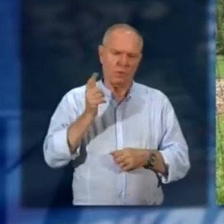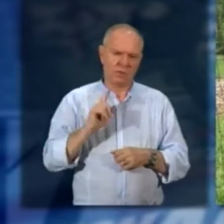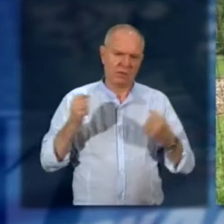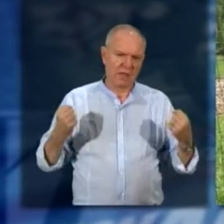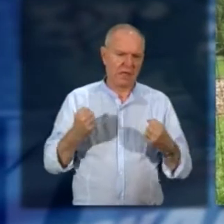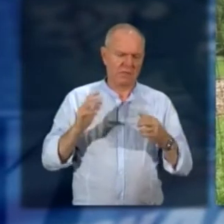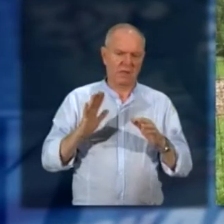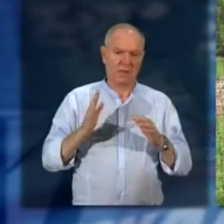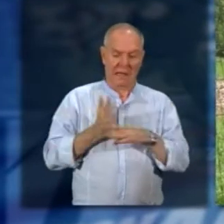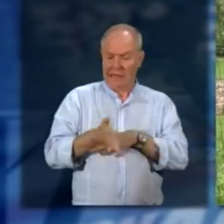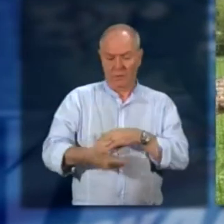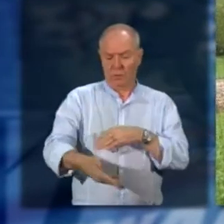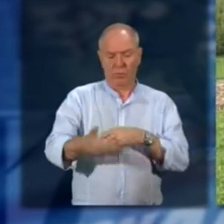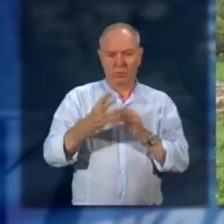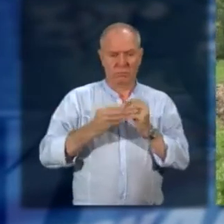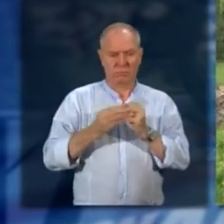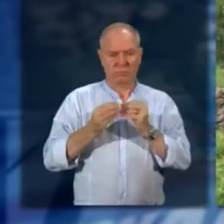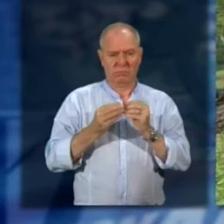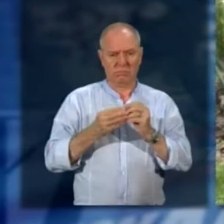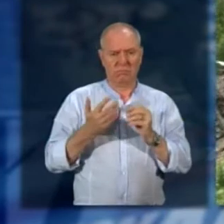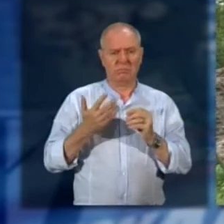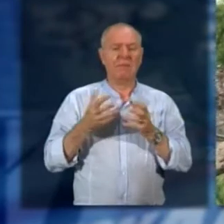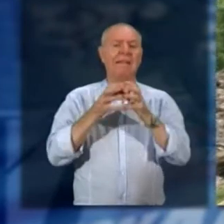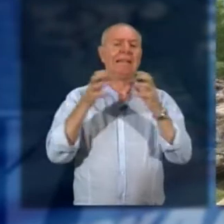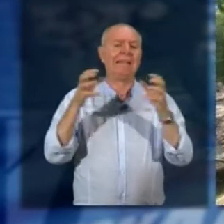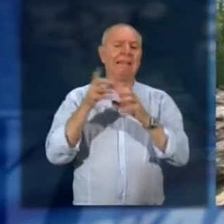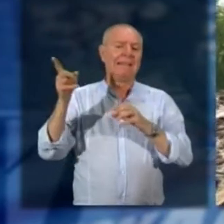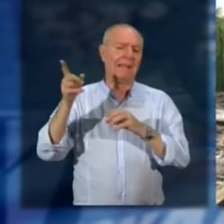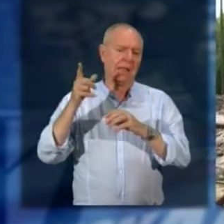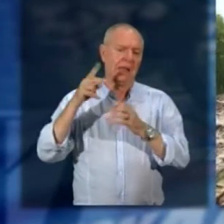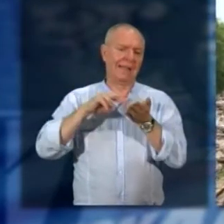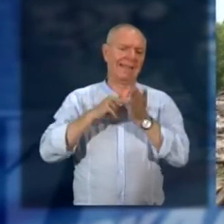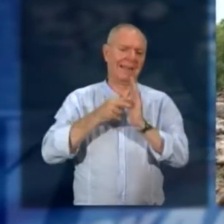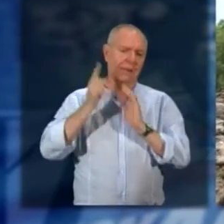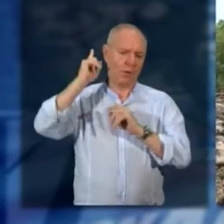fatti nei prossimi giorni con delle ditte incaricate all'ufficio tecnico.